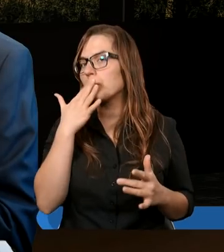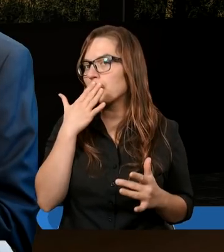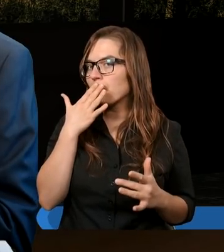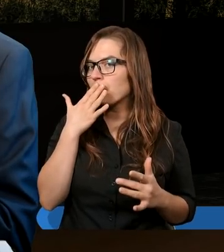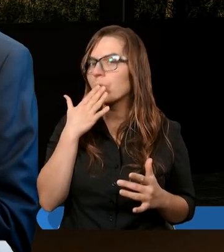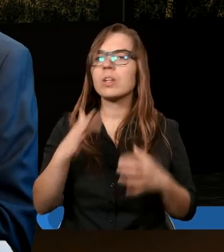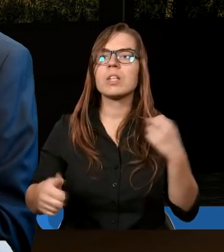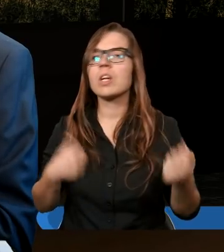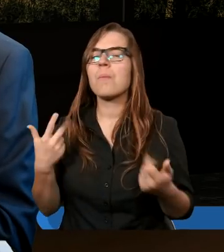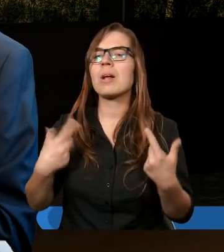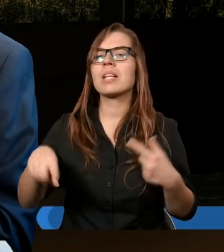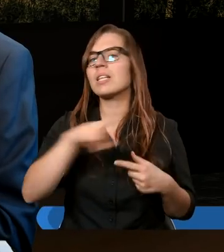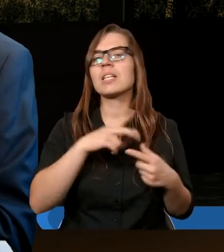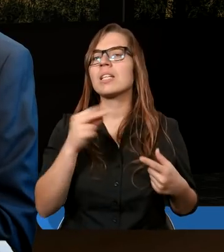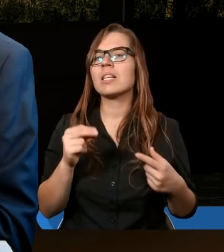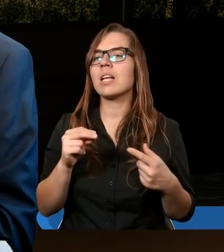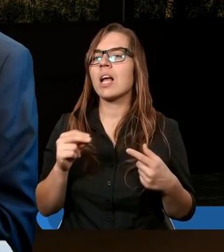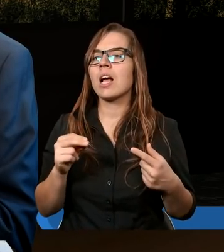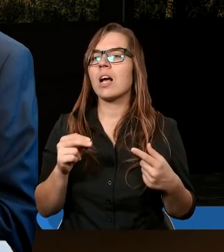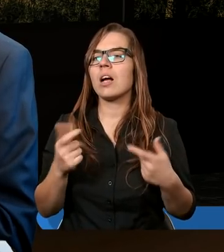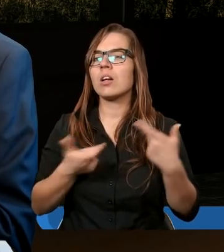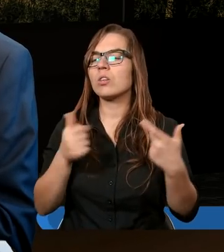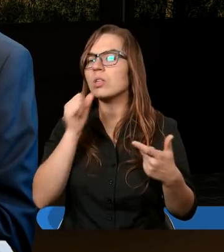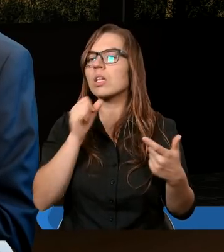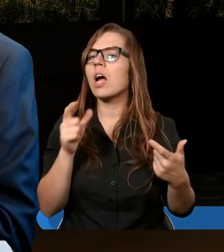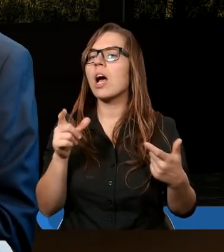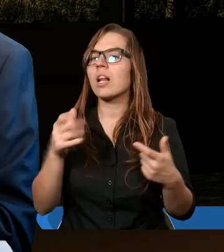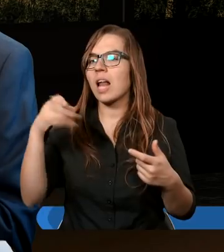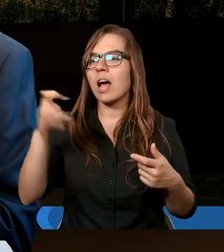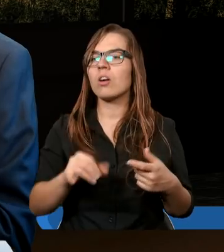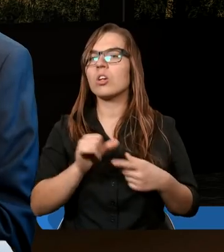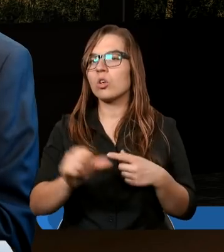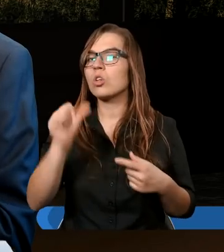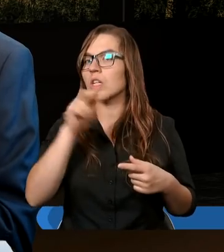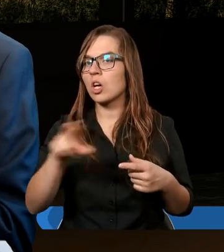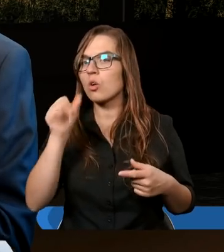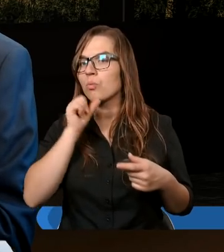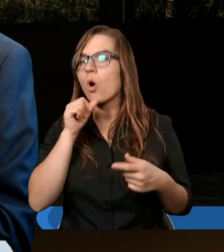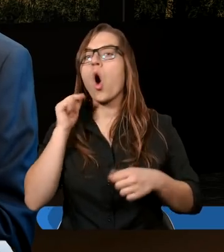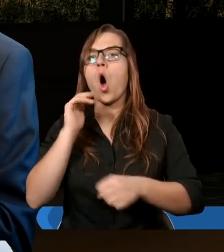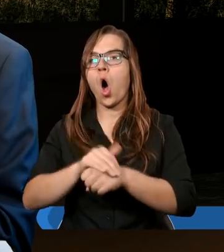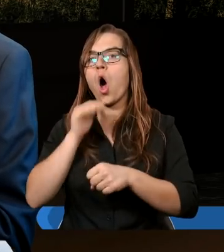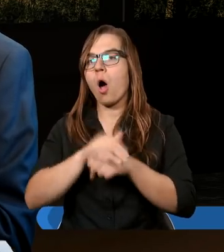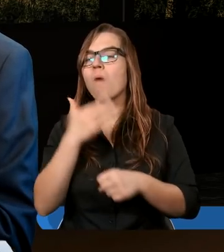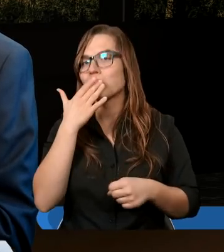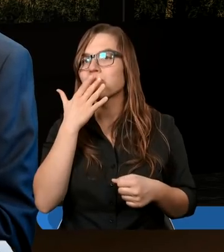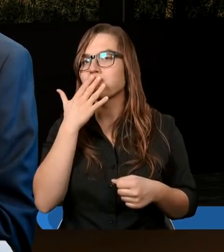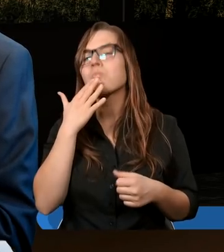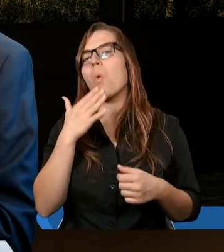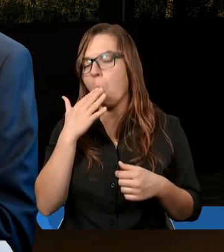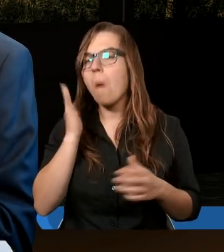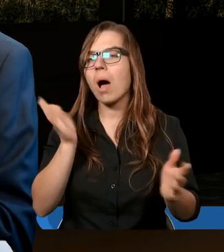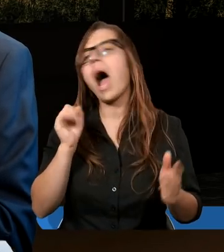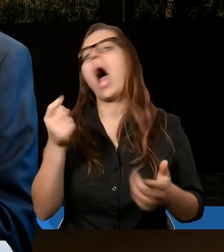żeby nie ślubować, bo najgorszą rzeczą jest ślubować, obiecywać, a nie spełnić.